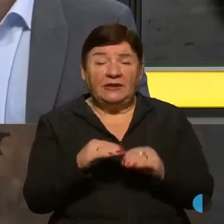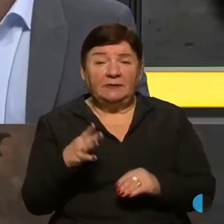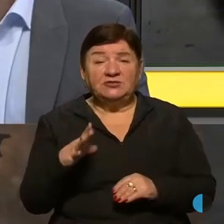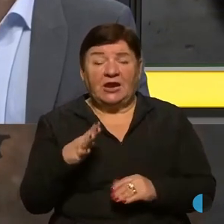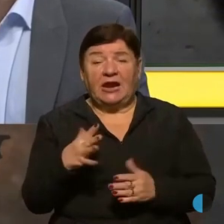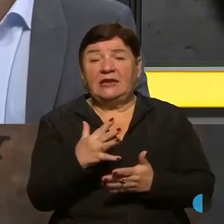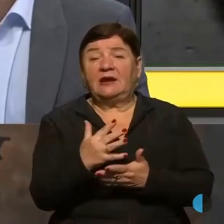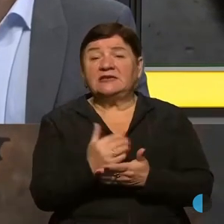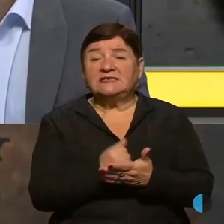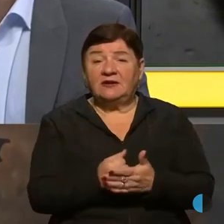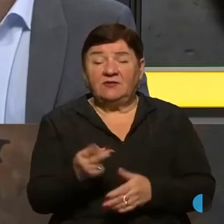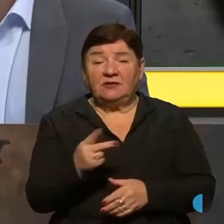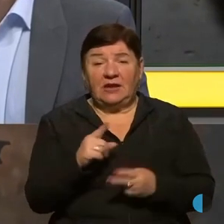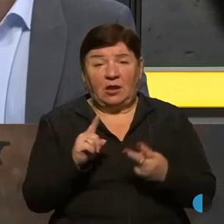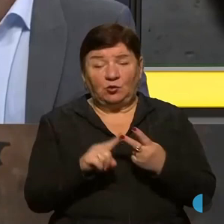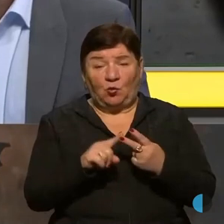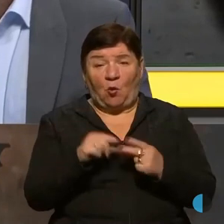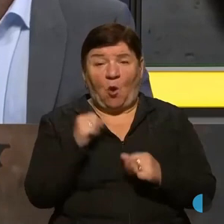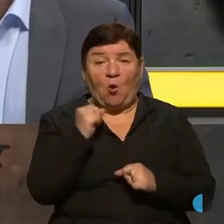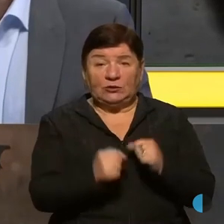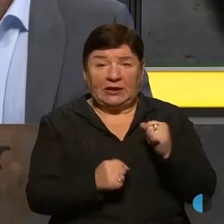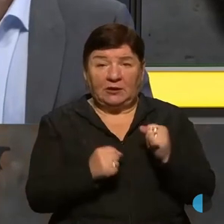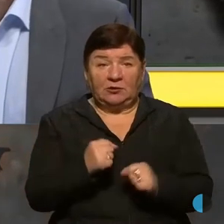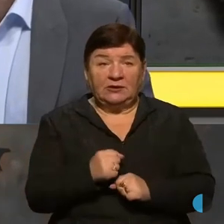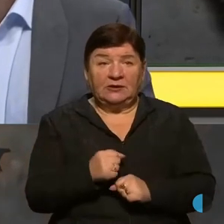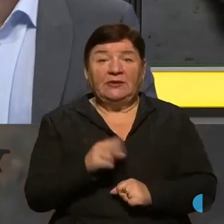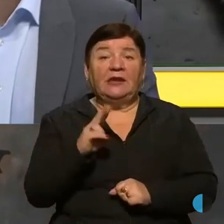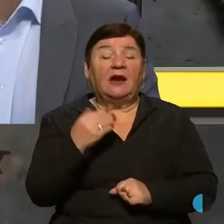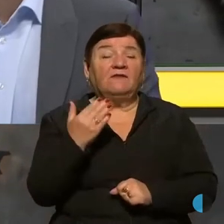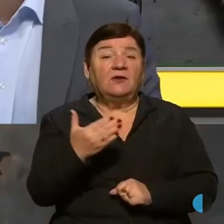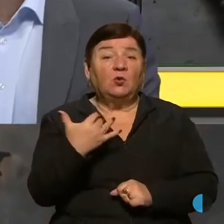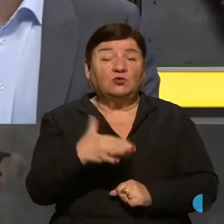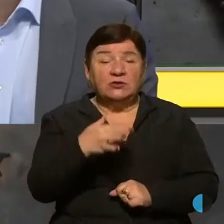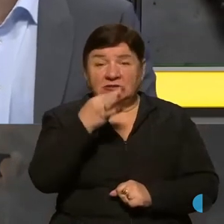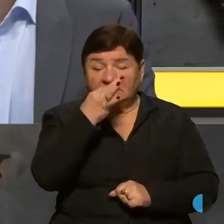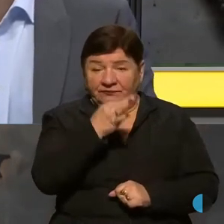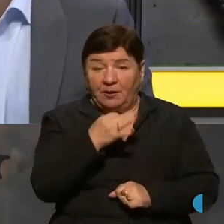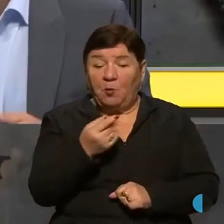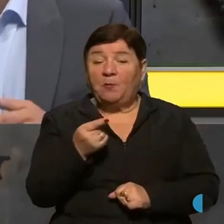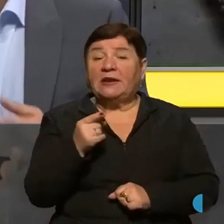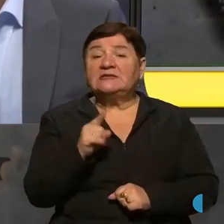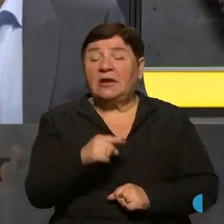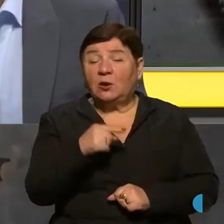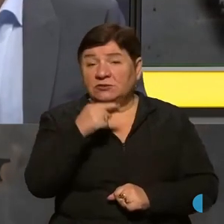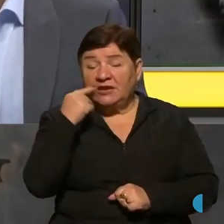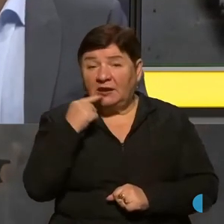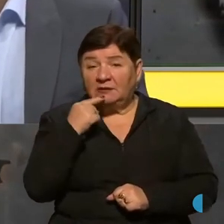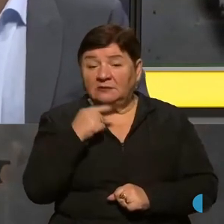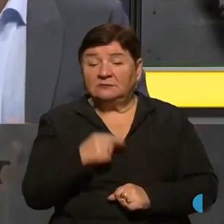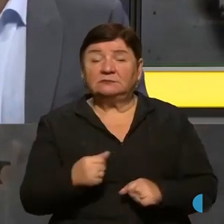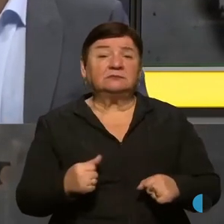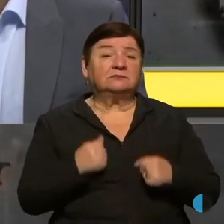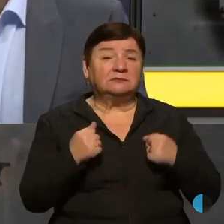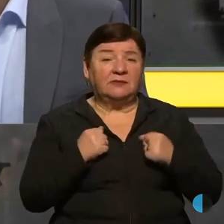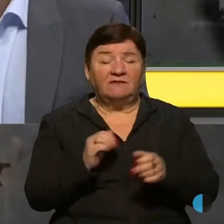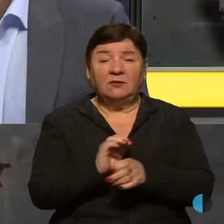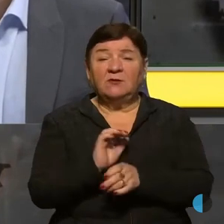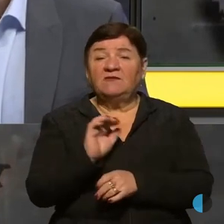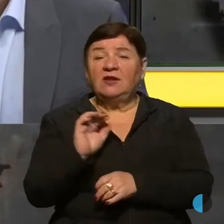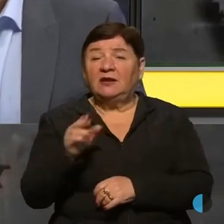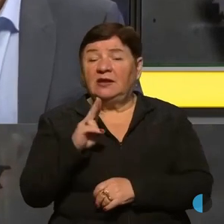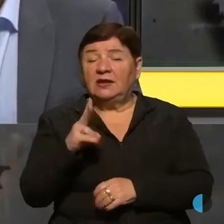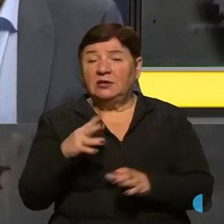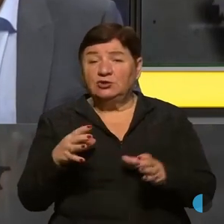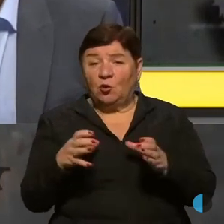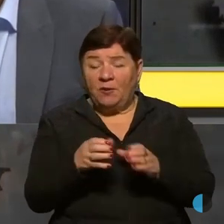резервів для другого рода. Ну і, власне, як ви вже згадували, навіть попри це росіяни все рівно намагаються відправляти якісь штурмові